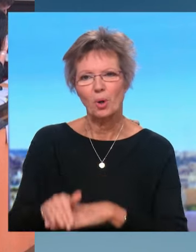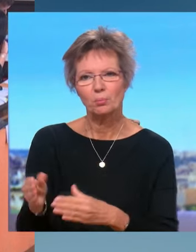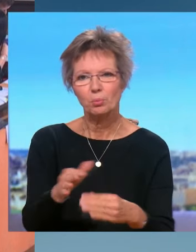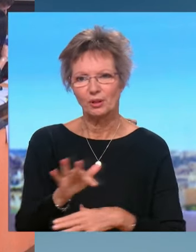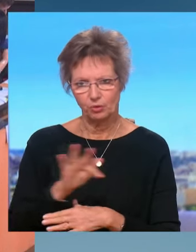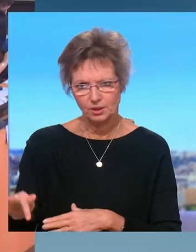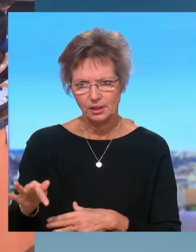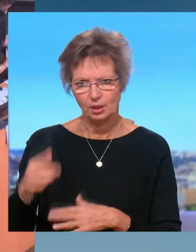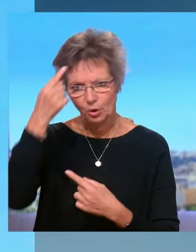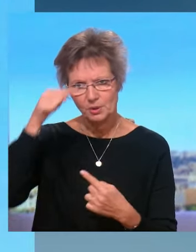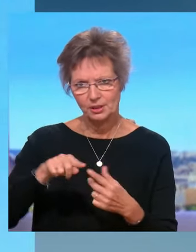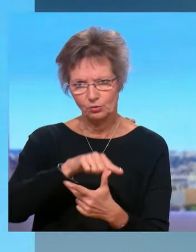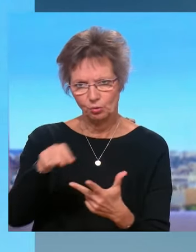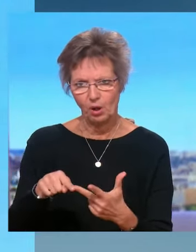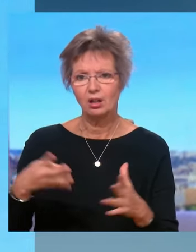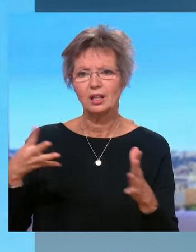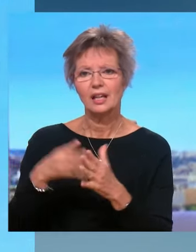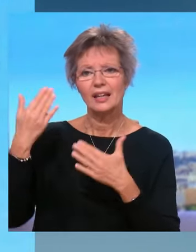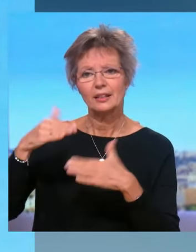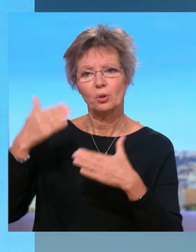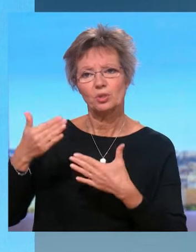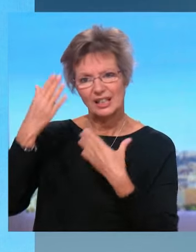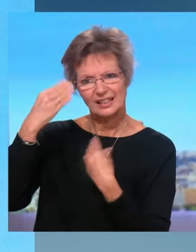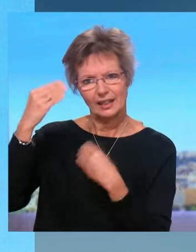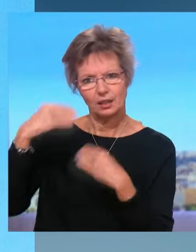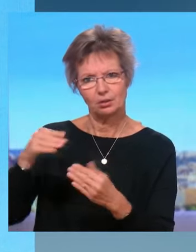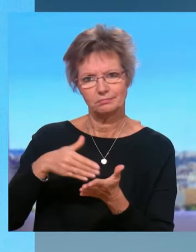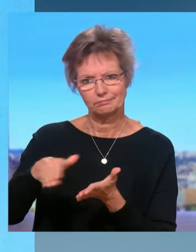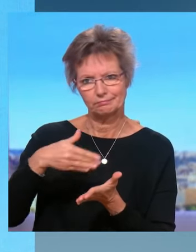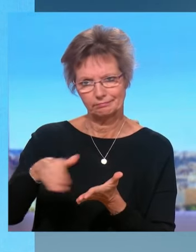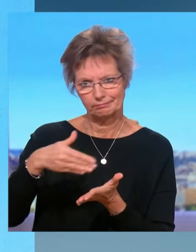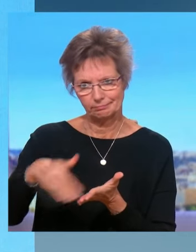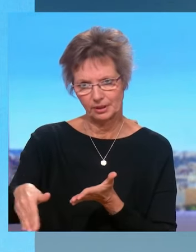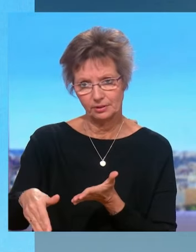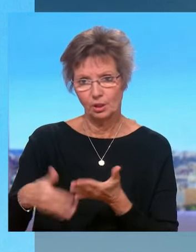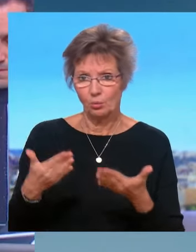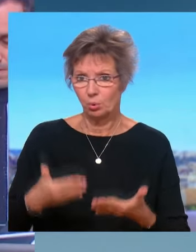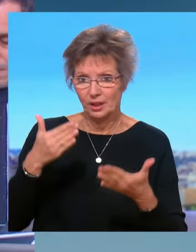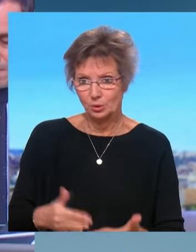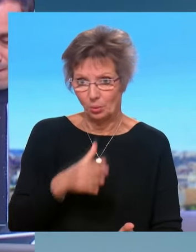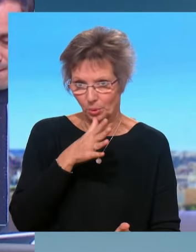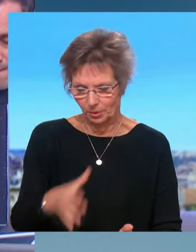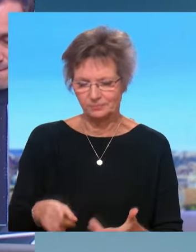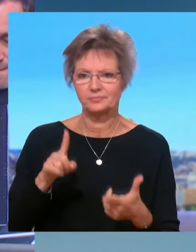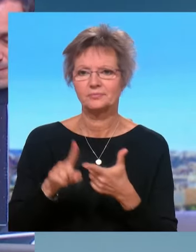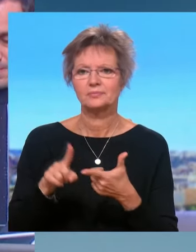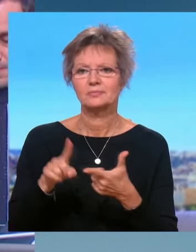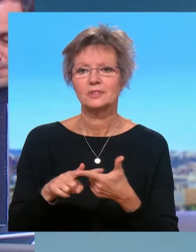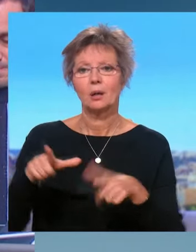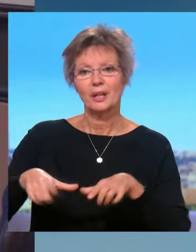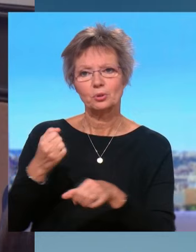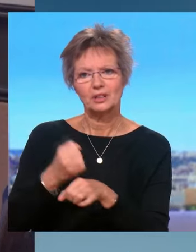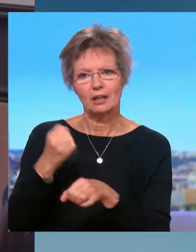nombre de trois. Expulser les 4 000 étrangers délinquants qui sont sur notre territoire et que nous ne pouvons pas expulser aujourd'hui. Régulariser ceux qui